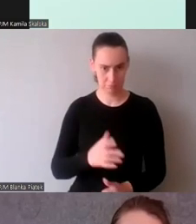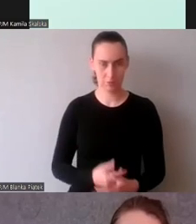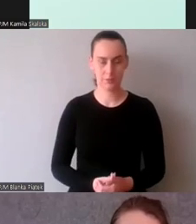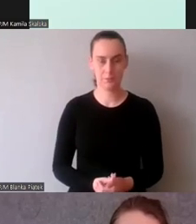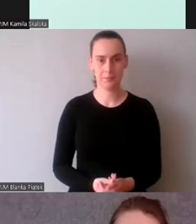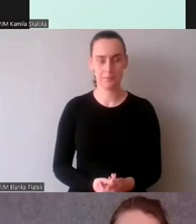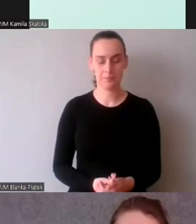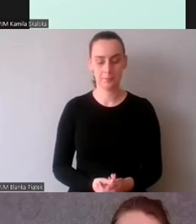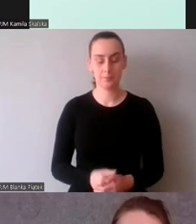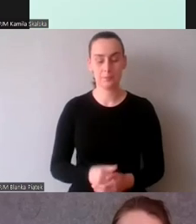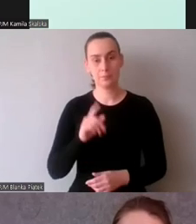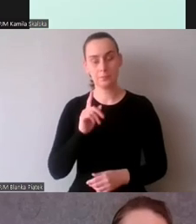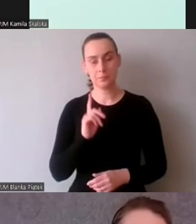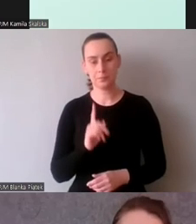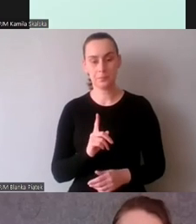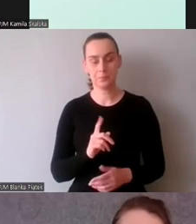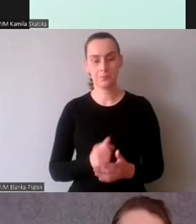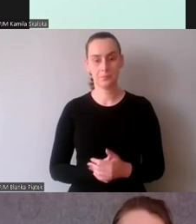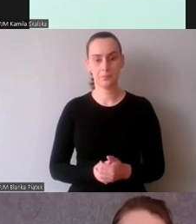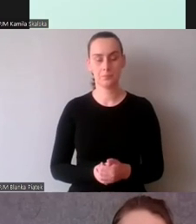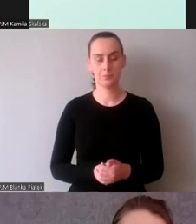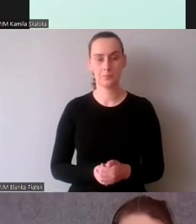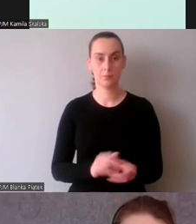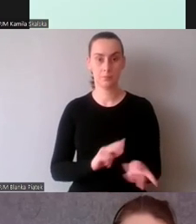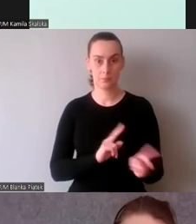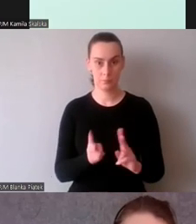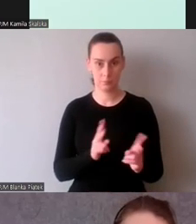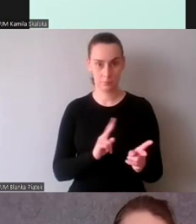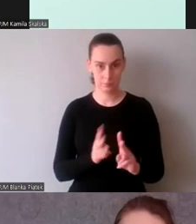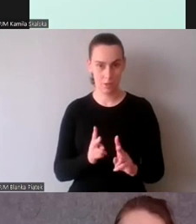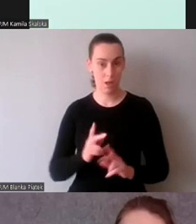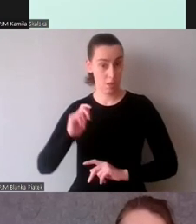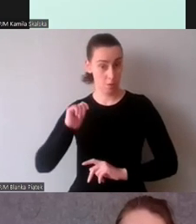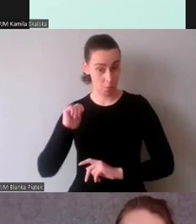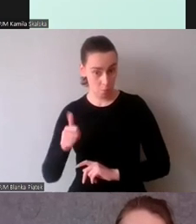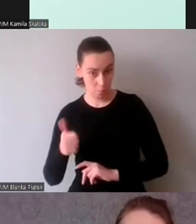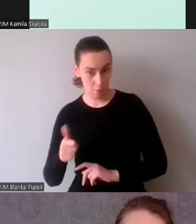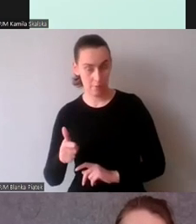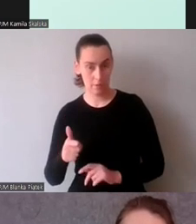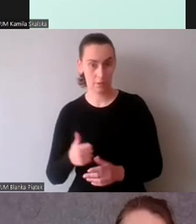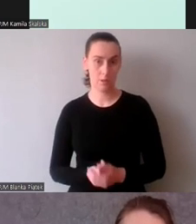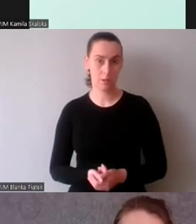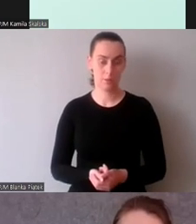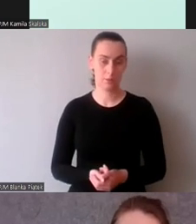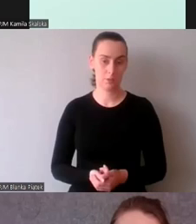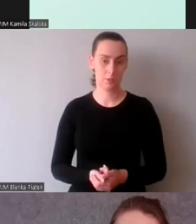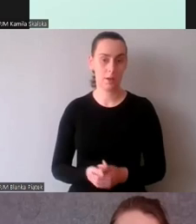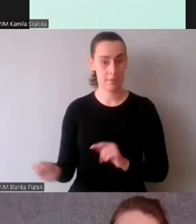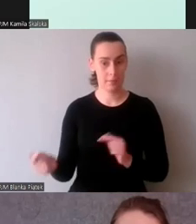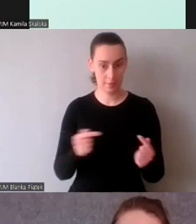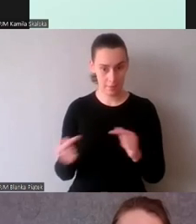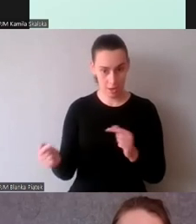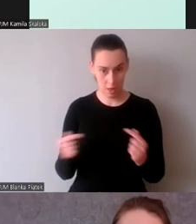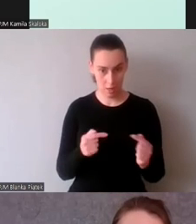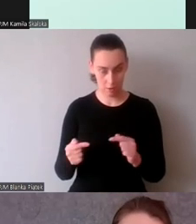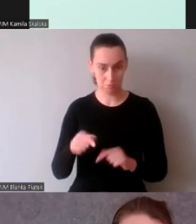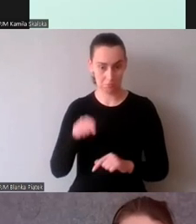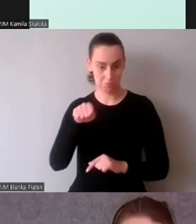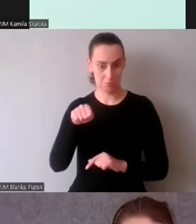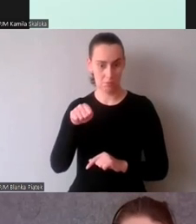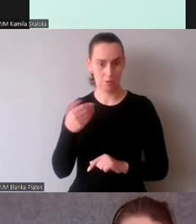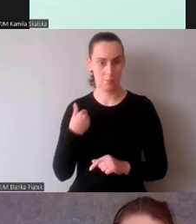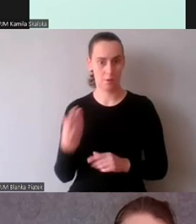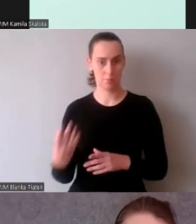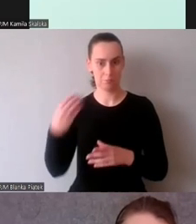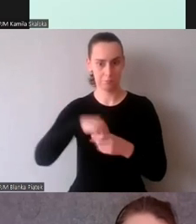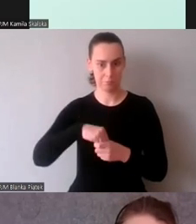natomiast tłumacze profesjonalni dialogowi, którzy brali udział w naszym